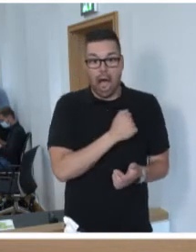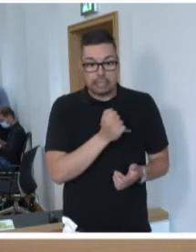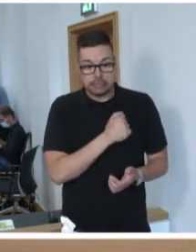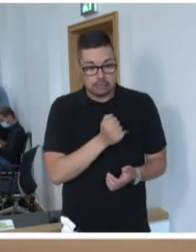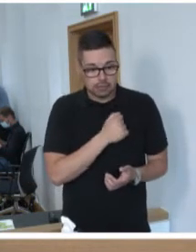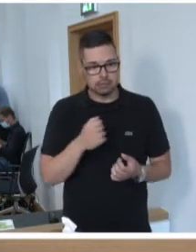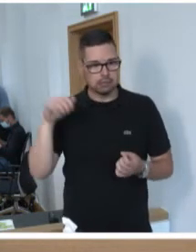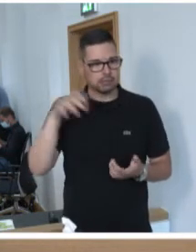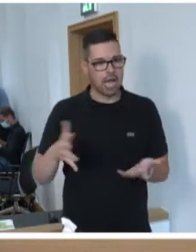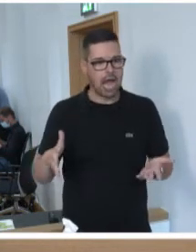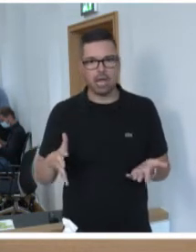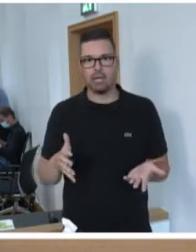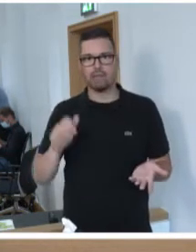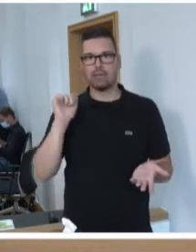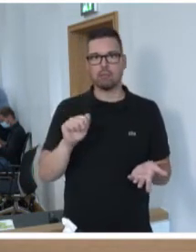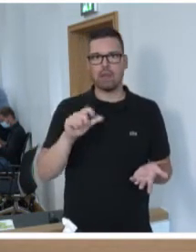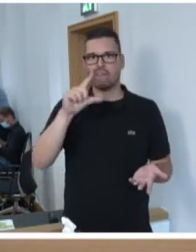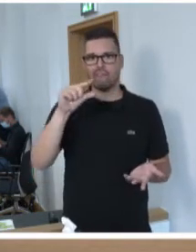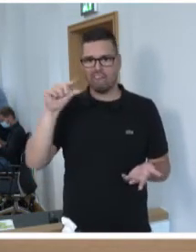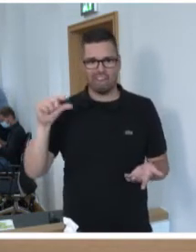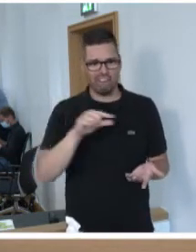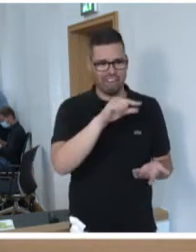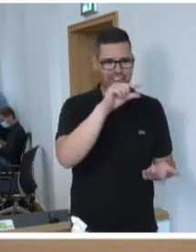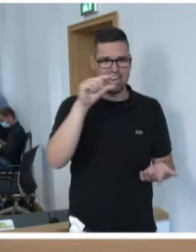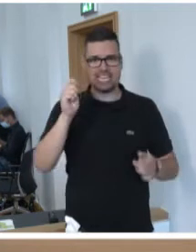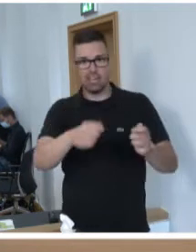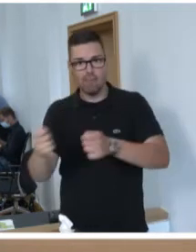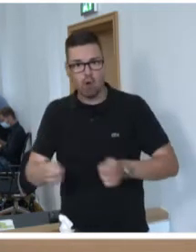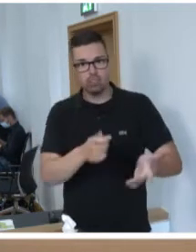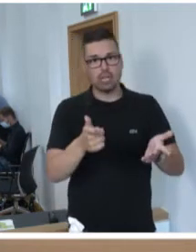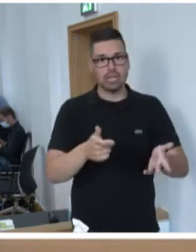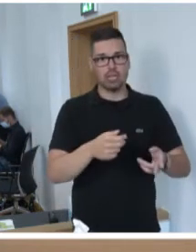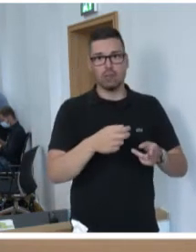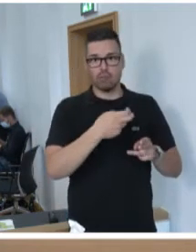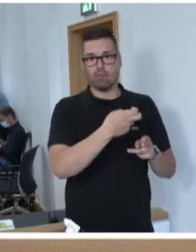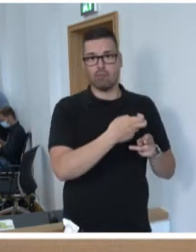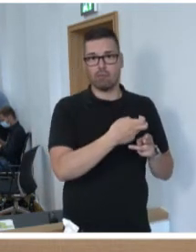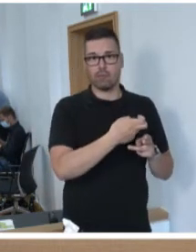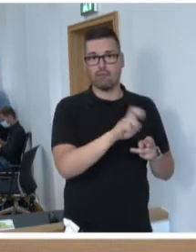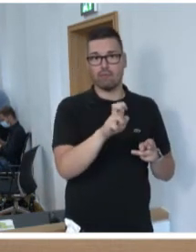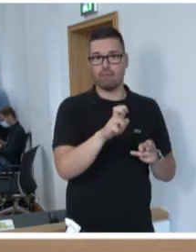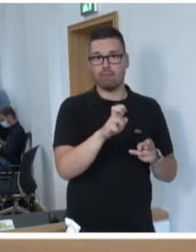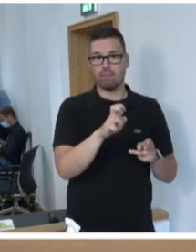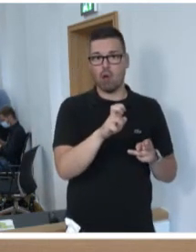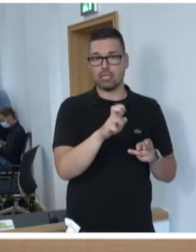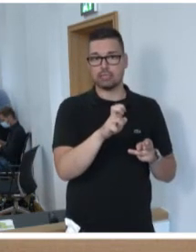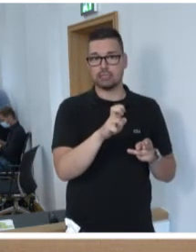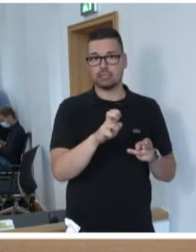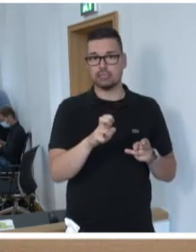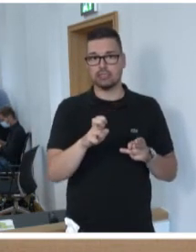wenn es dabei bleibt, bei diesem Wenigen, bei diesem Unkonkreten, dass das für das Ford-Werk ein Sterben aufraten wird.